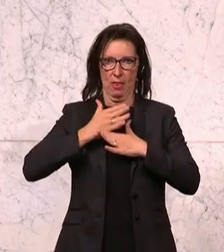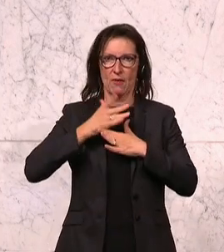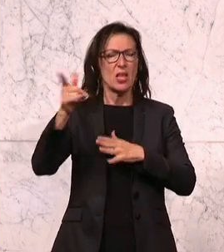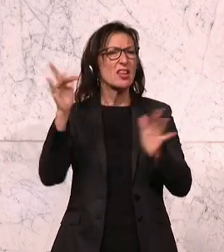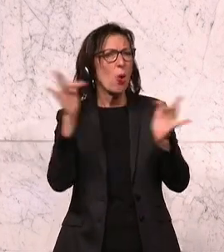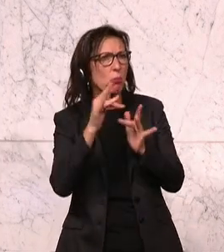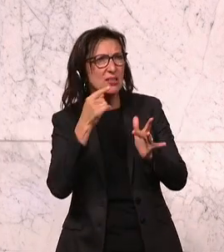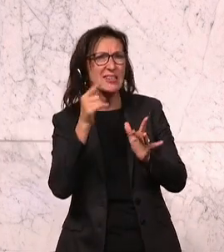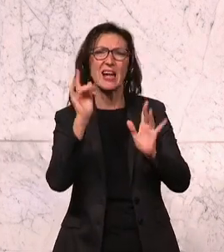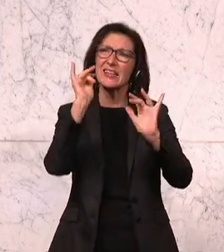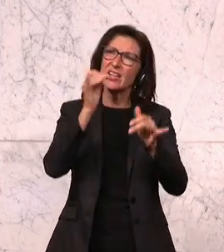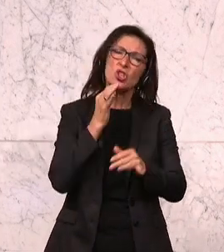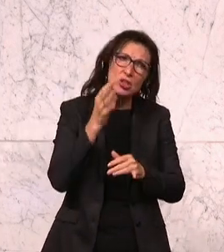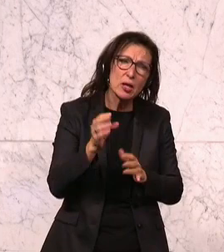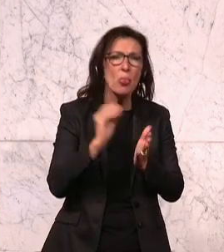mehr sichtbar machen.